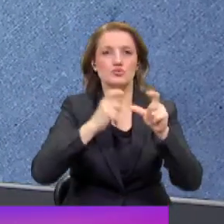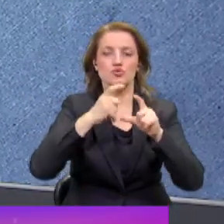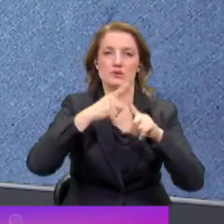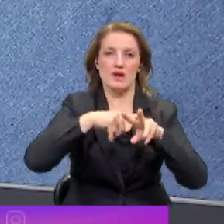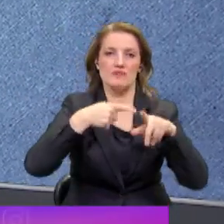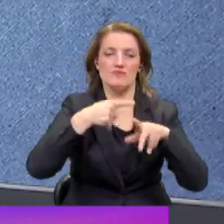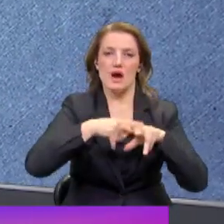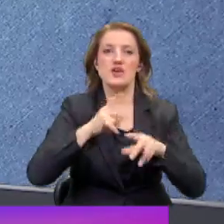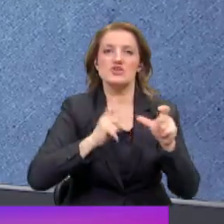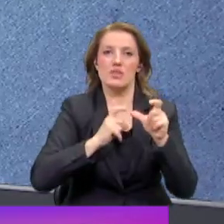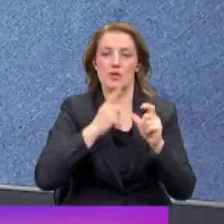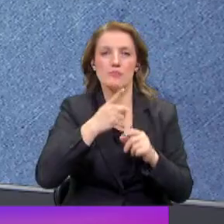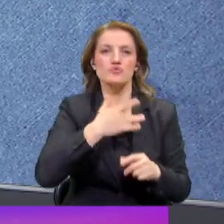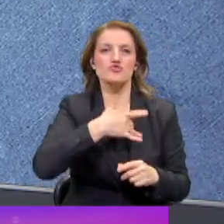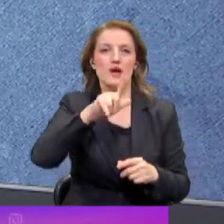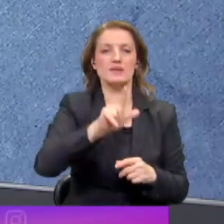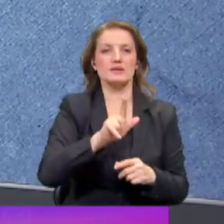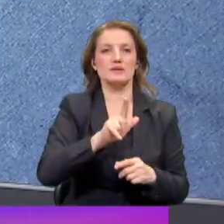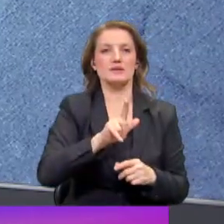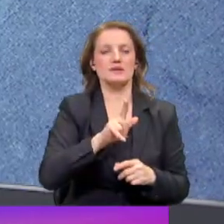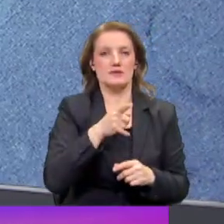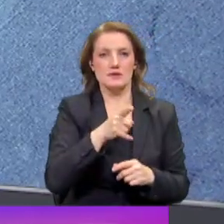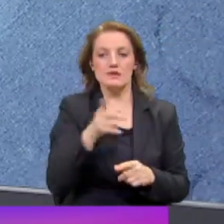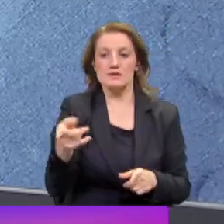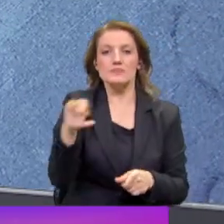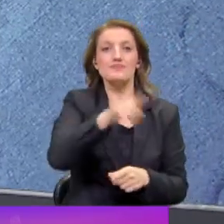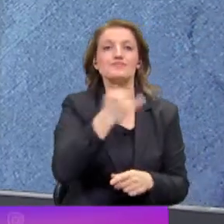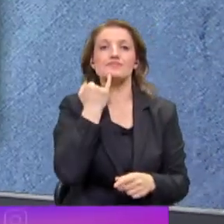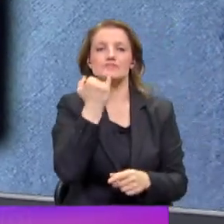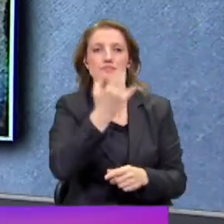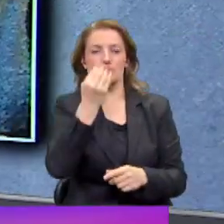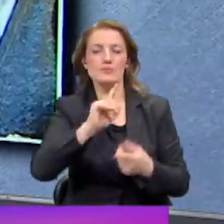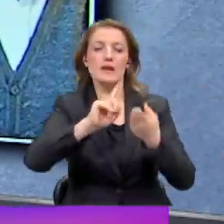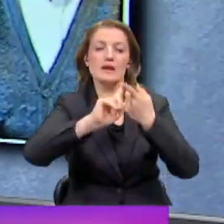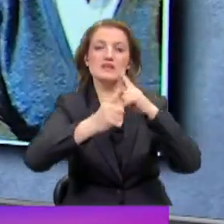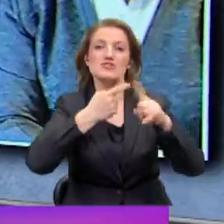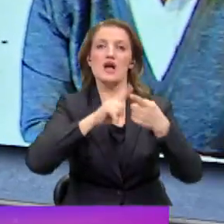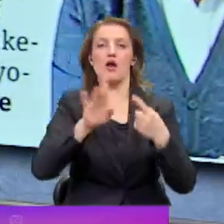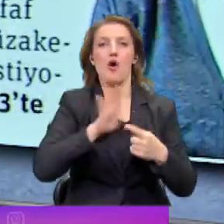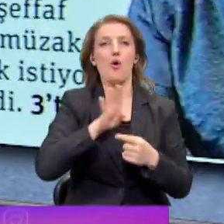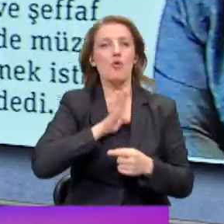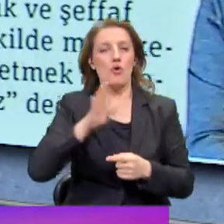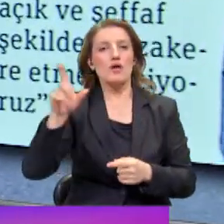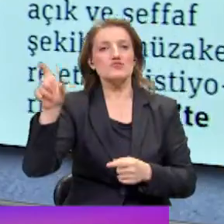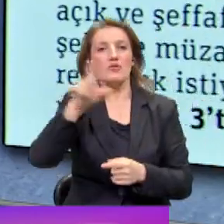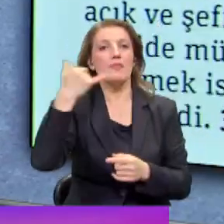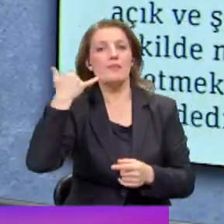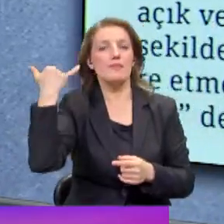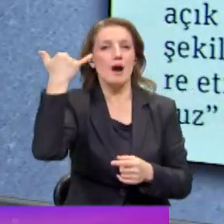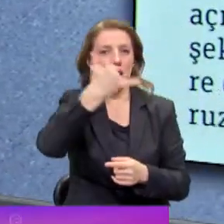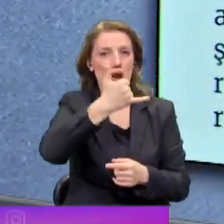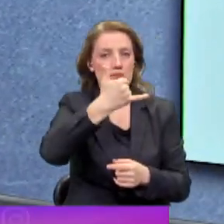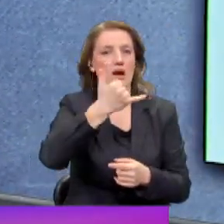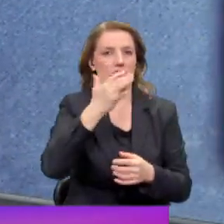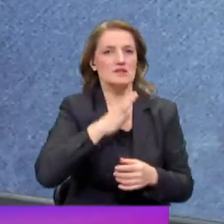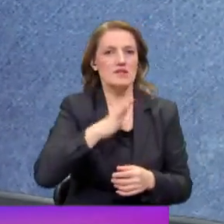orada canlı yayın programında konuk olan Şentop olsaydı ve Kılıçdaroğlu cevap hakkını kullanmak isteseydi Şentop'un